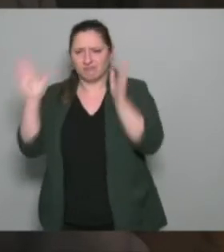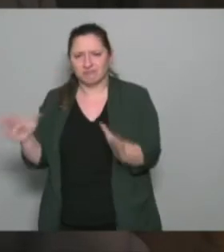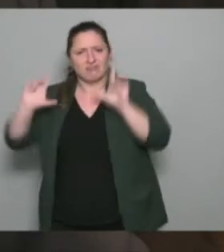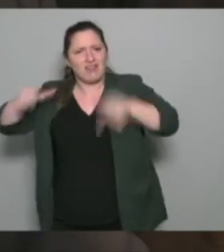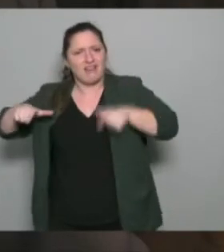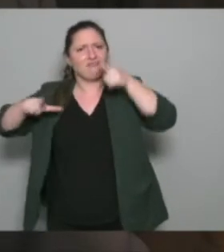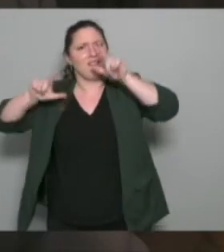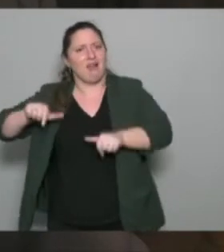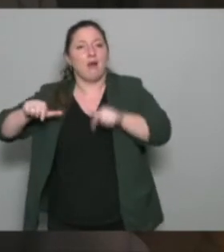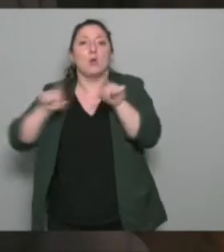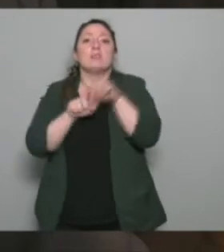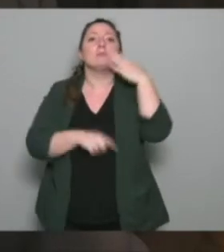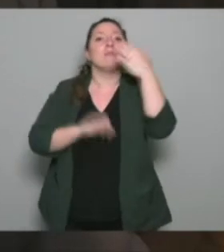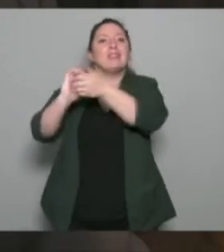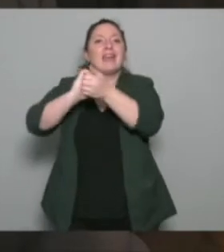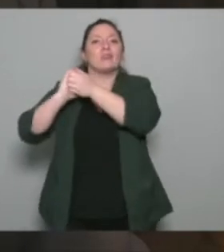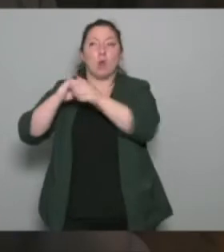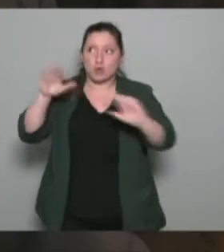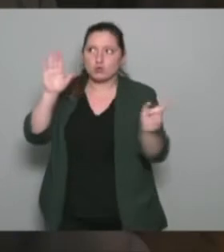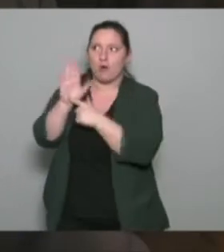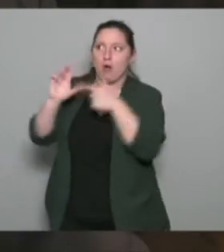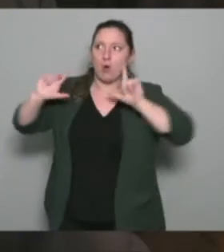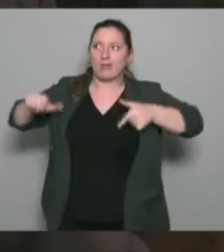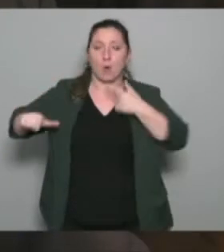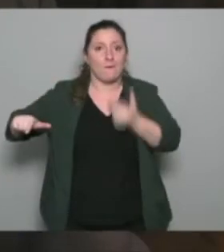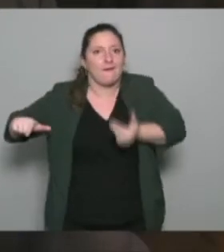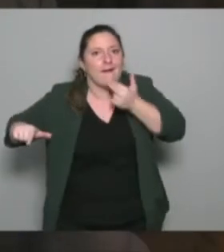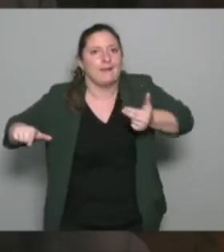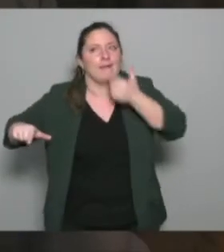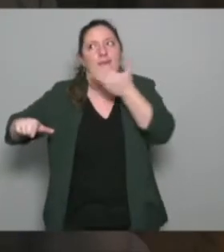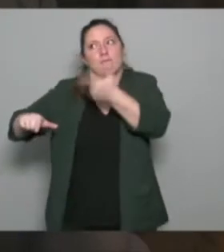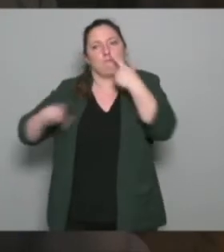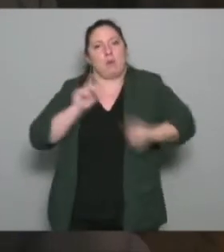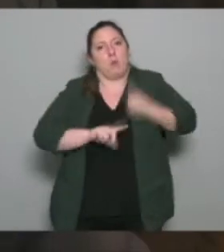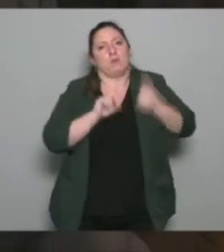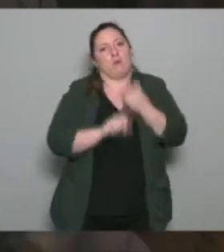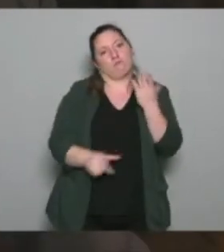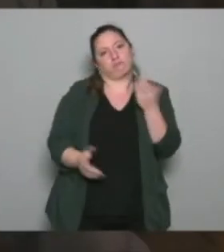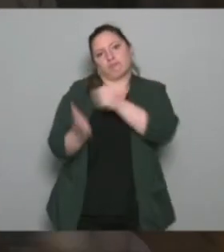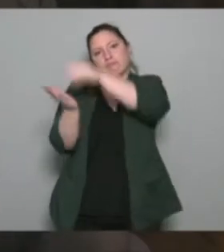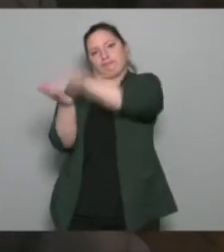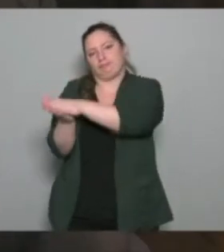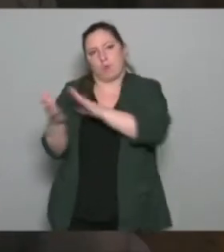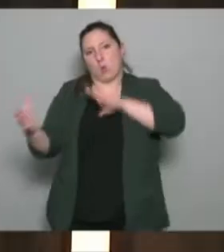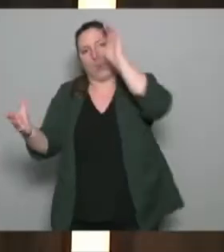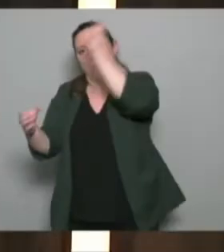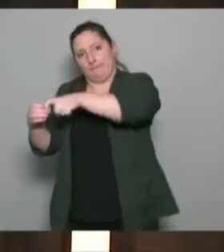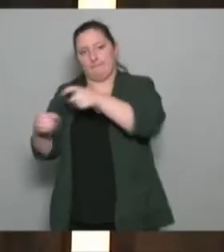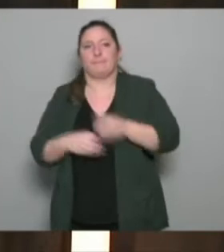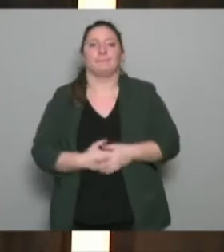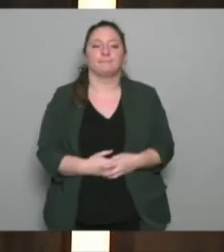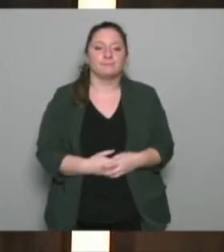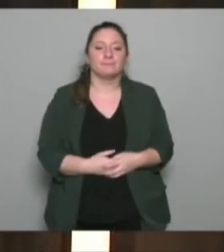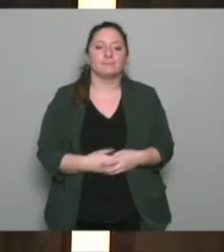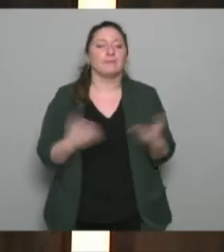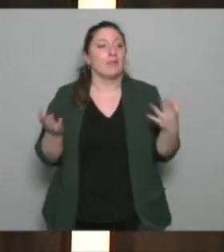lorsqu'elle est habilitée un encadrement de qualité donc ça me paraît important je vais rebondir du coup il y a une question